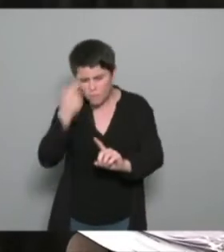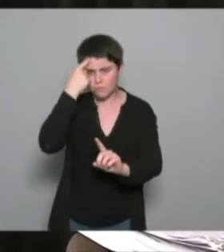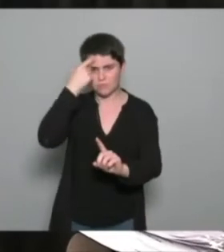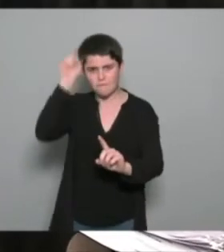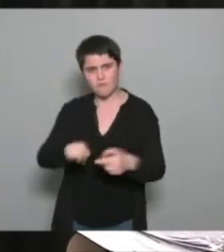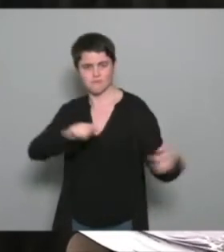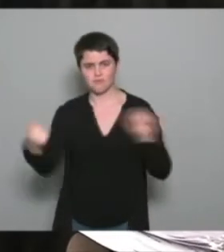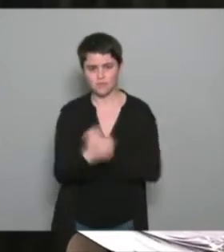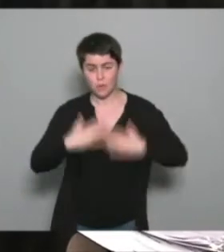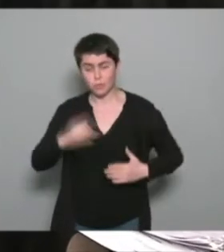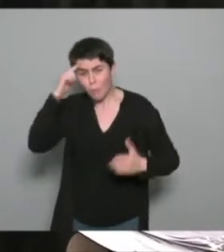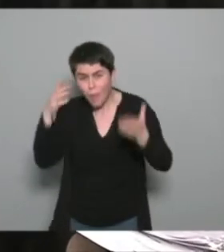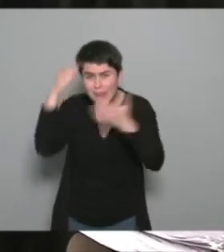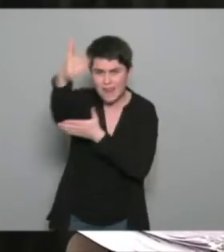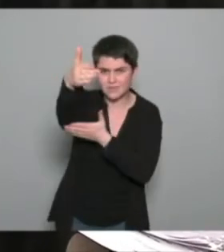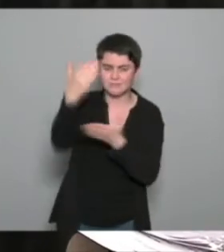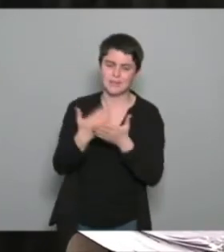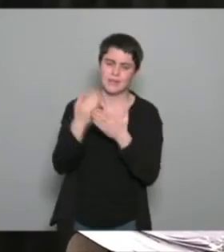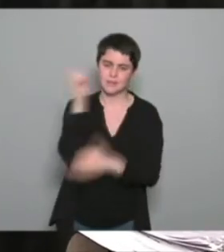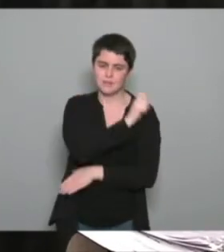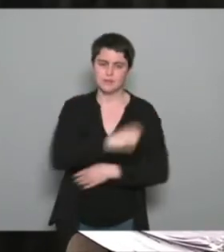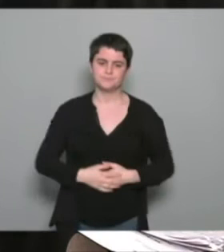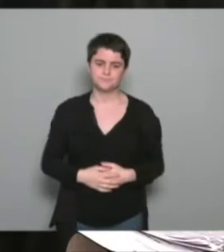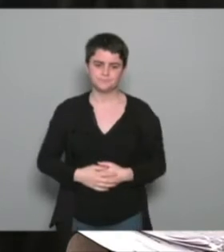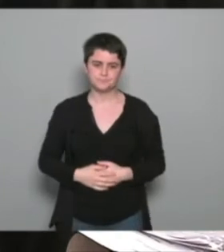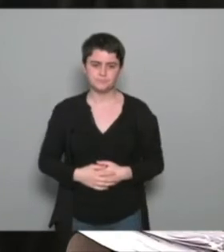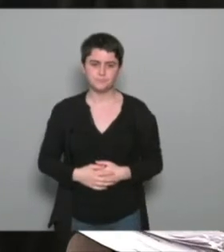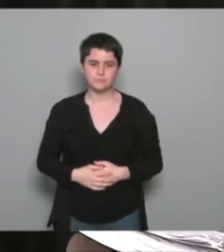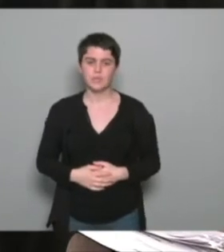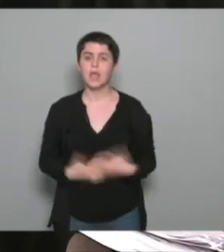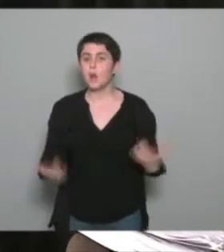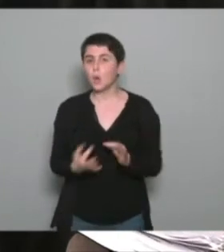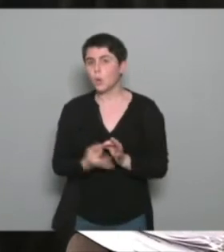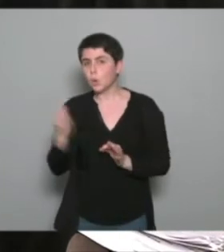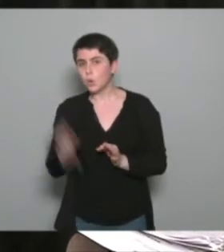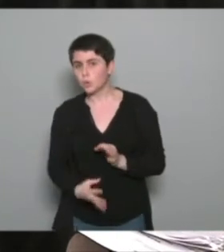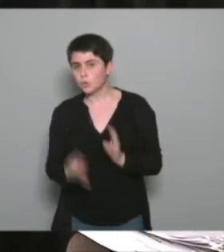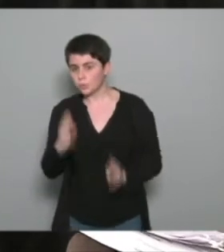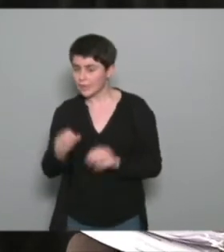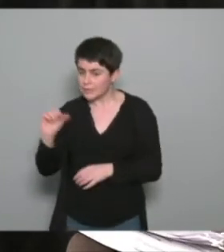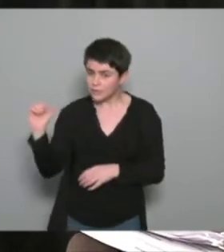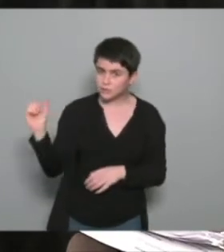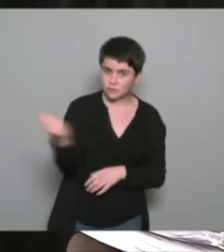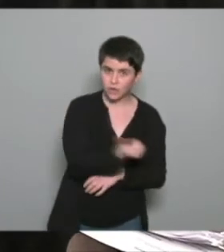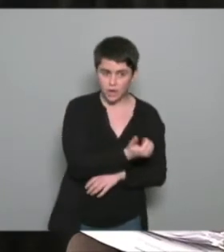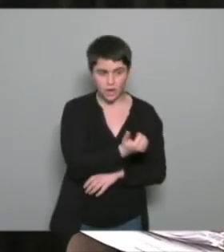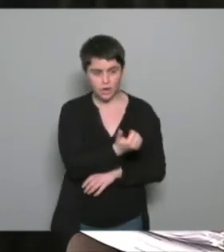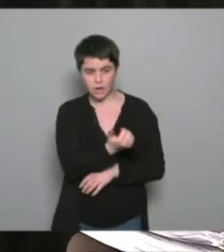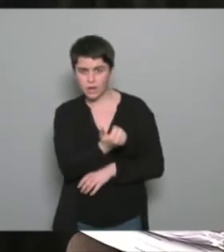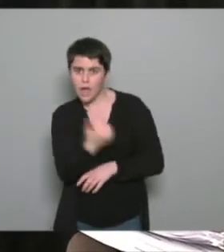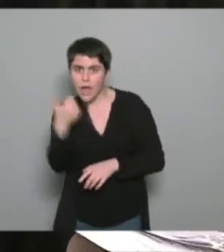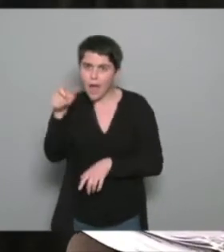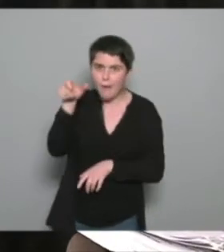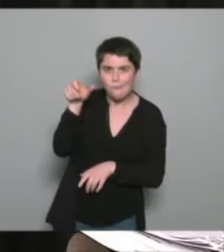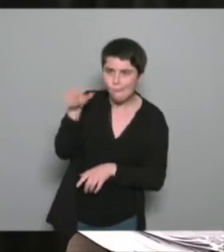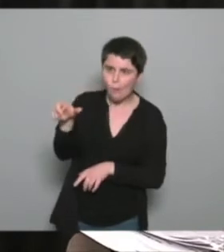alors je ne pas peut-être que la conclusion vous pourriez apporter chacun votre conclusion soit sur des mots clés qu'on pourrait retenir